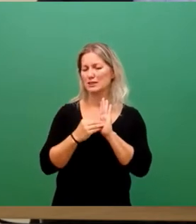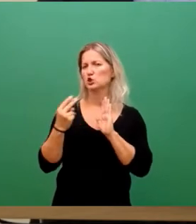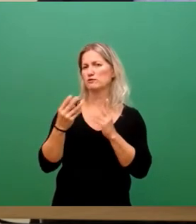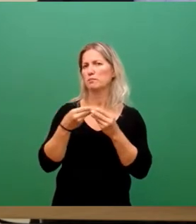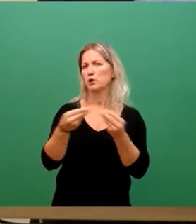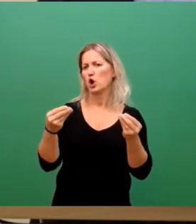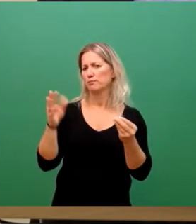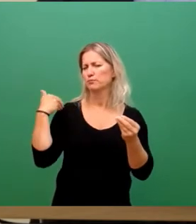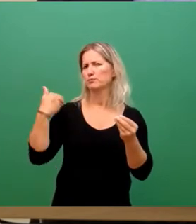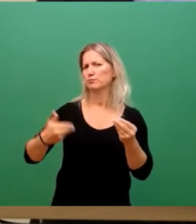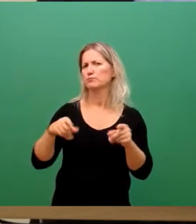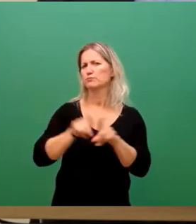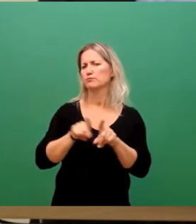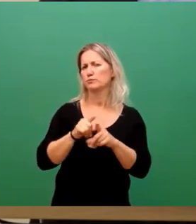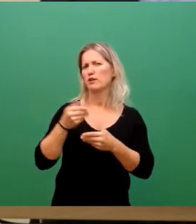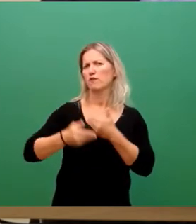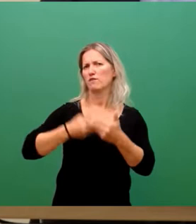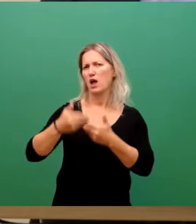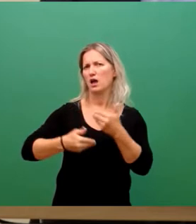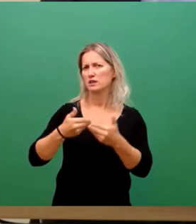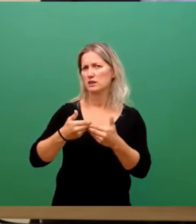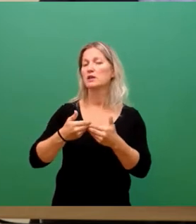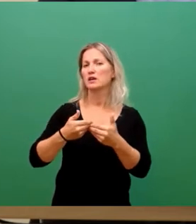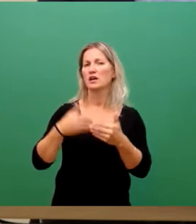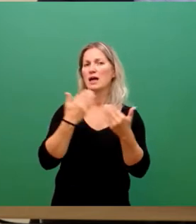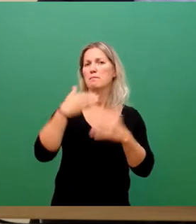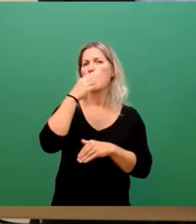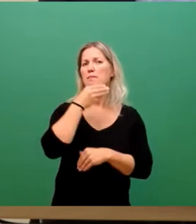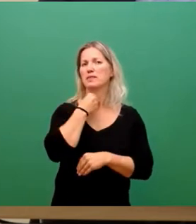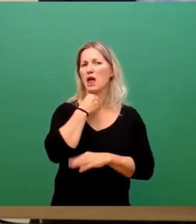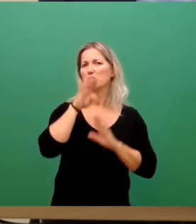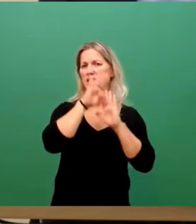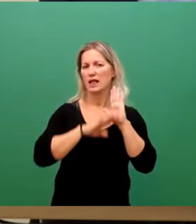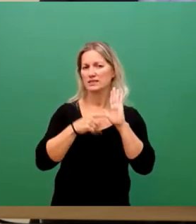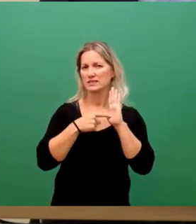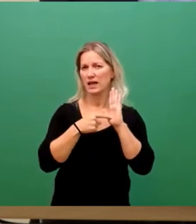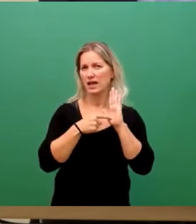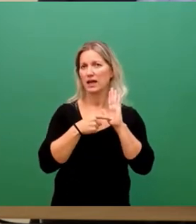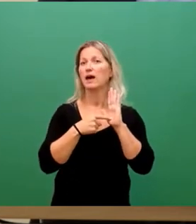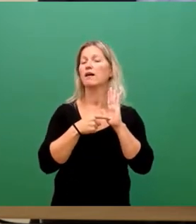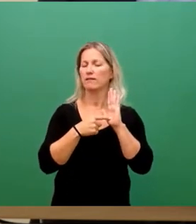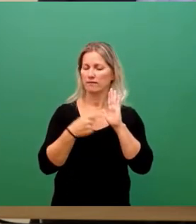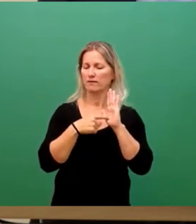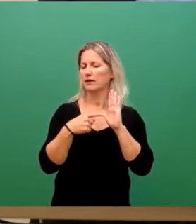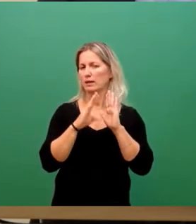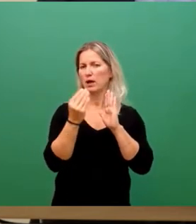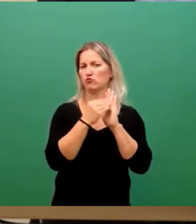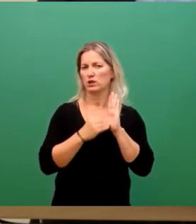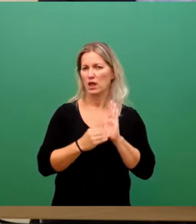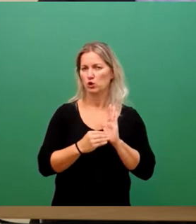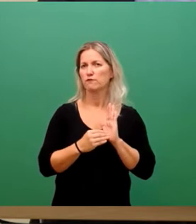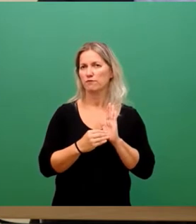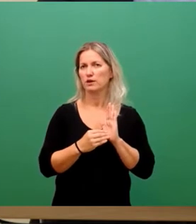Jahren das Verfahren, in dem Rahmen der Mehrbedarfslisten wird das aufgeführt werden. Die